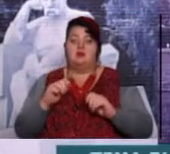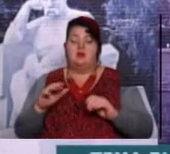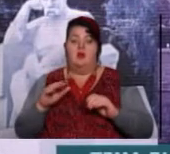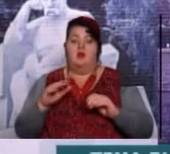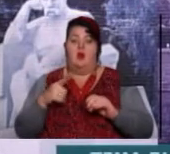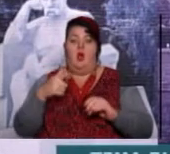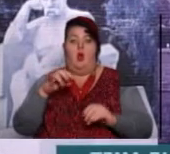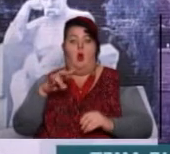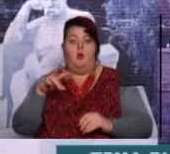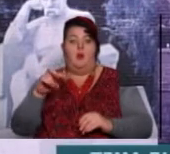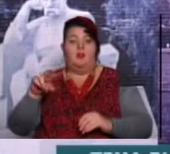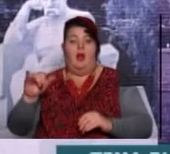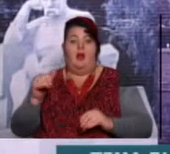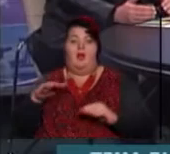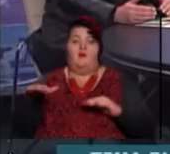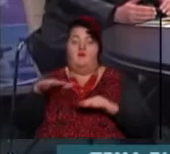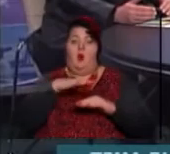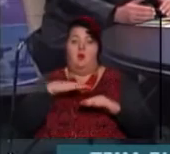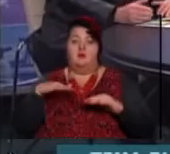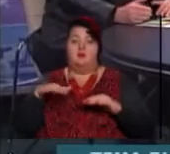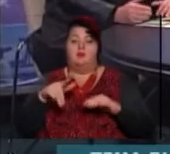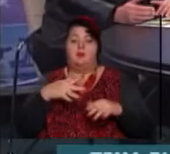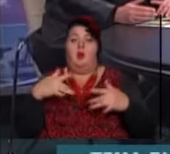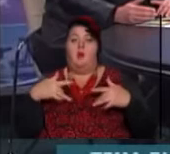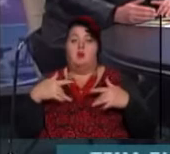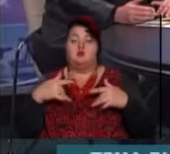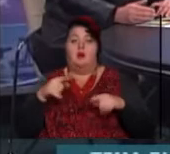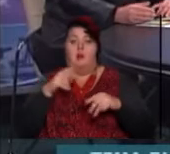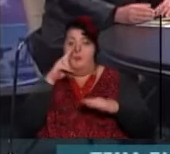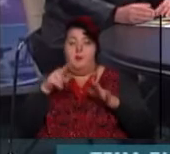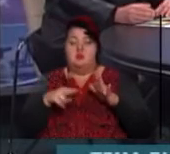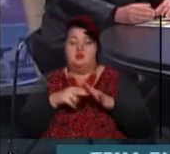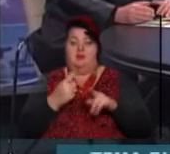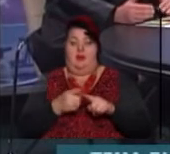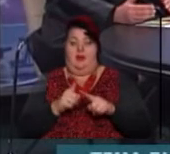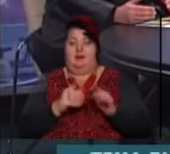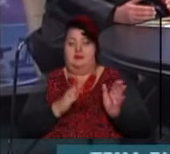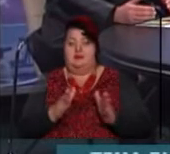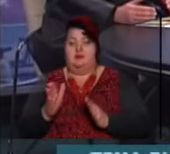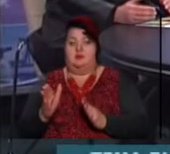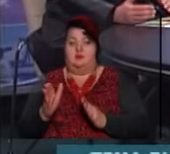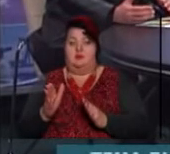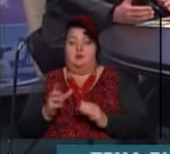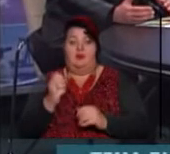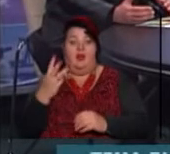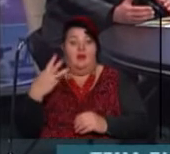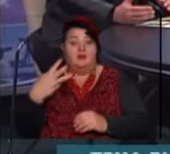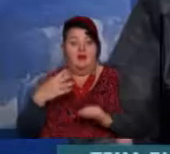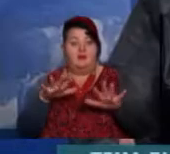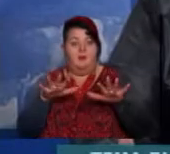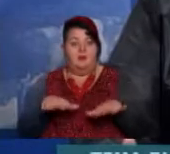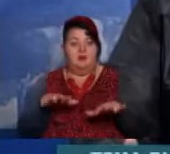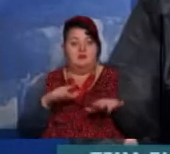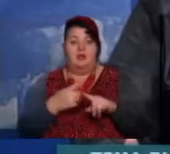починаються заболівання репродуктивной системи. Молочна железа, в свою очередь, подчиняється кій системі. На 3-м місці –